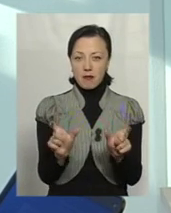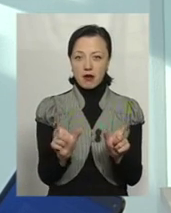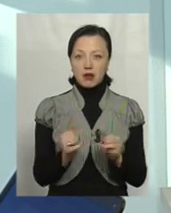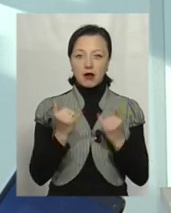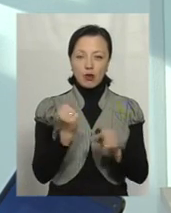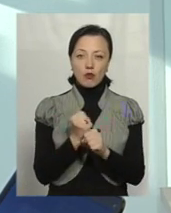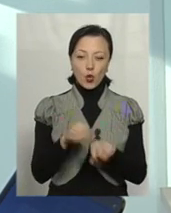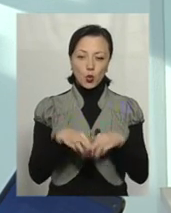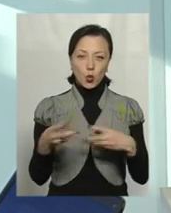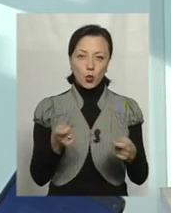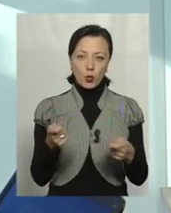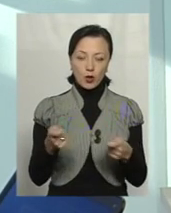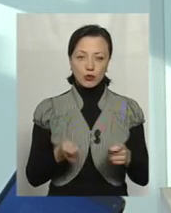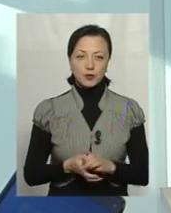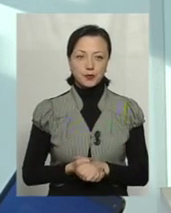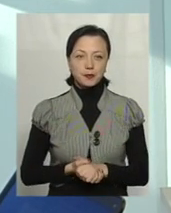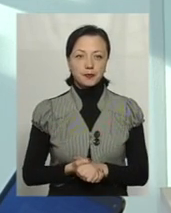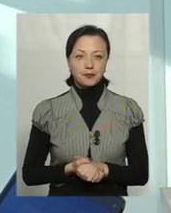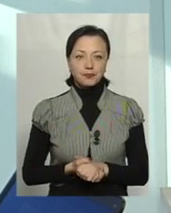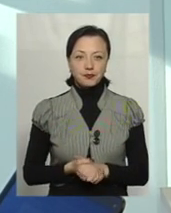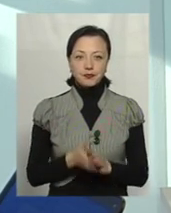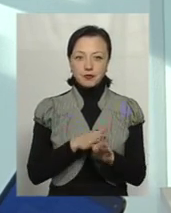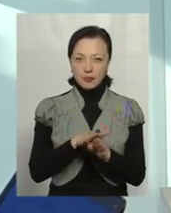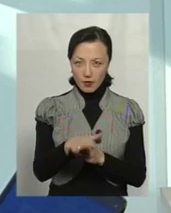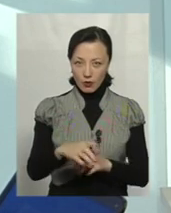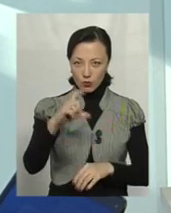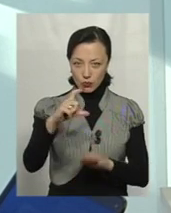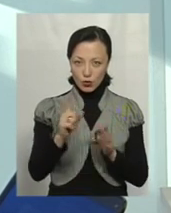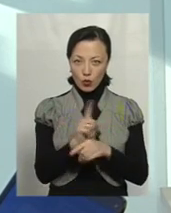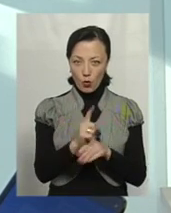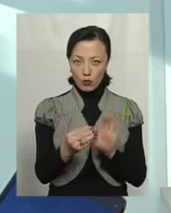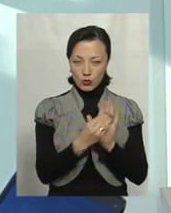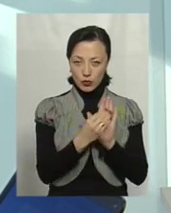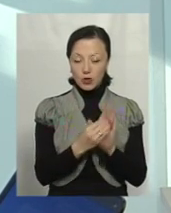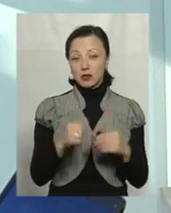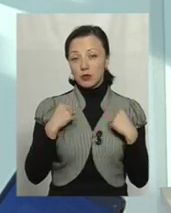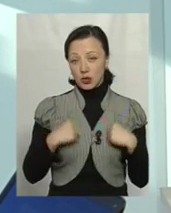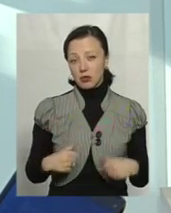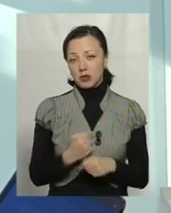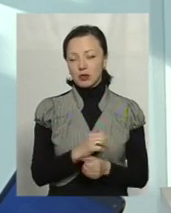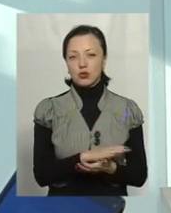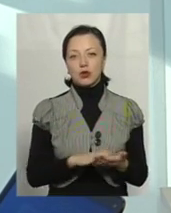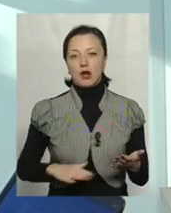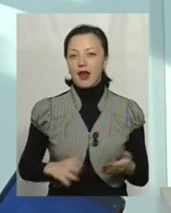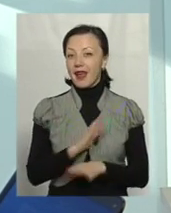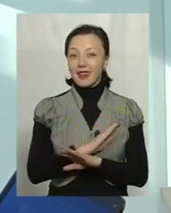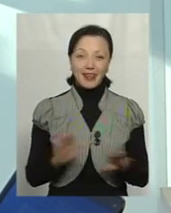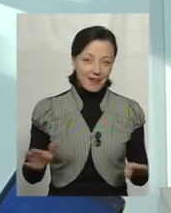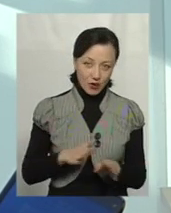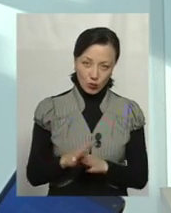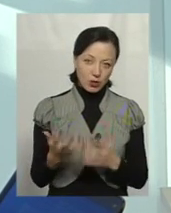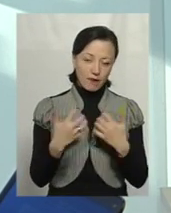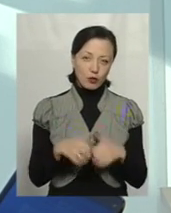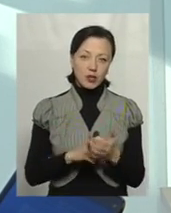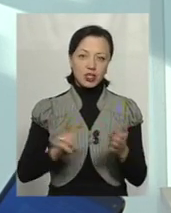який би він не був, після яких би то не було виборів. Виконуєш цю норму, цифру, спокійно працюєш далі. Не виконуєш –